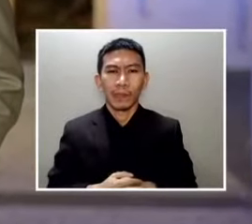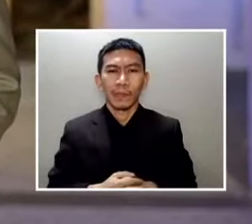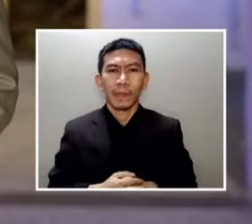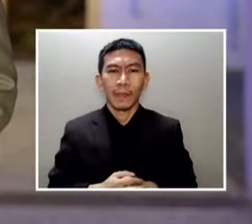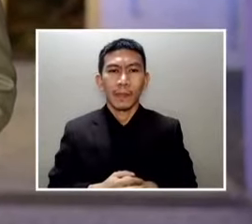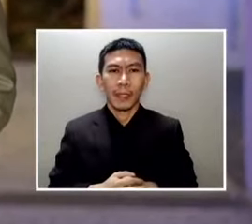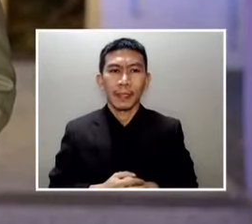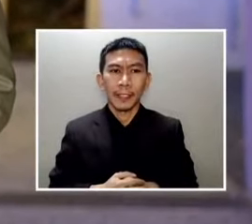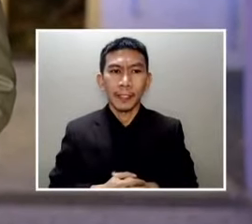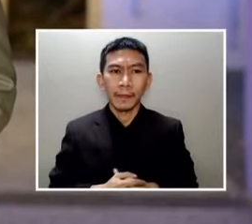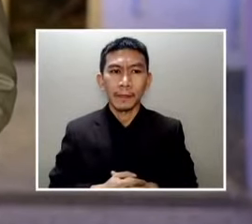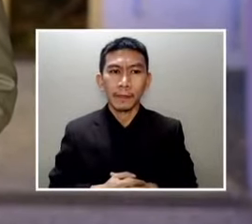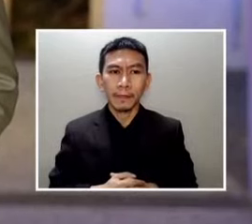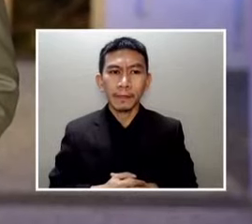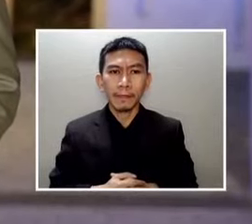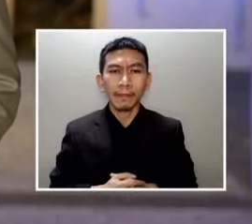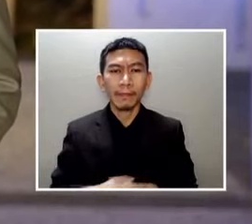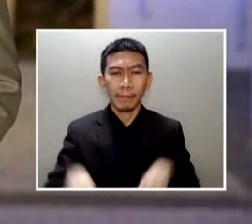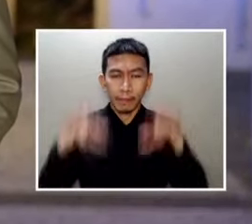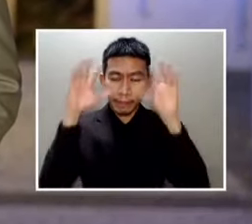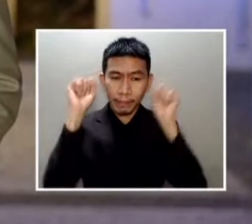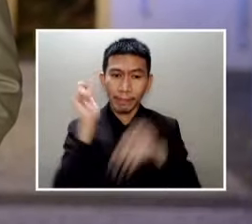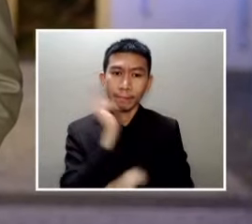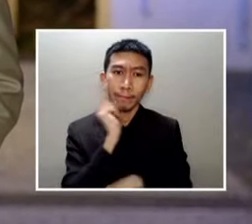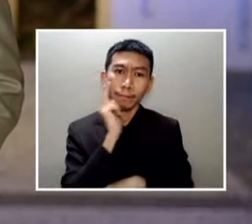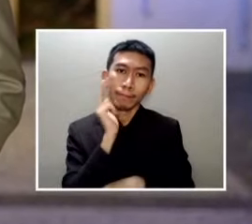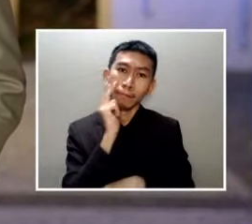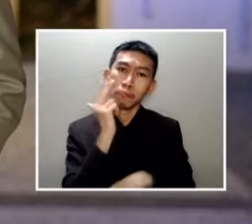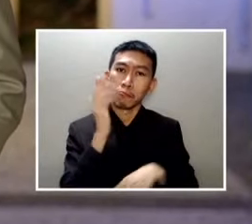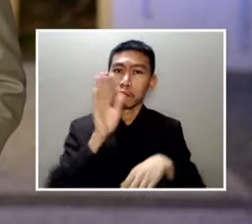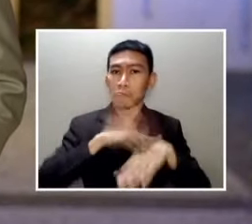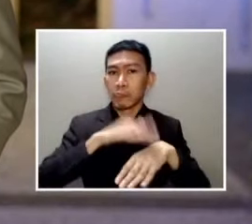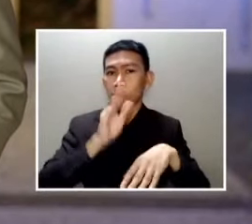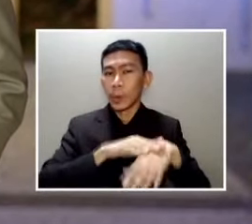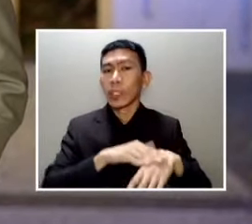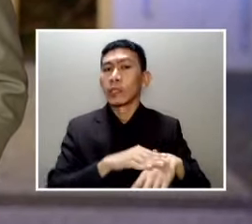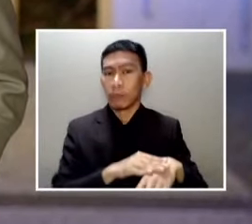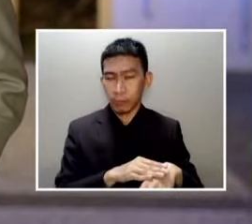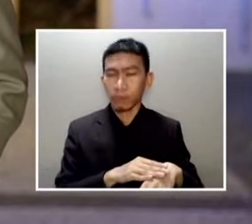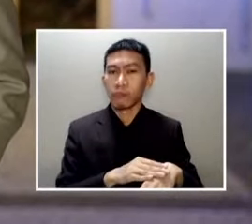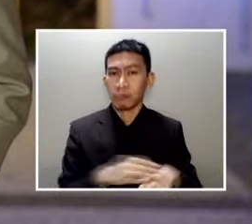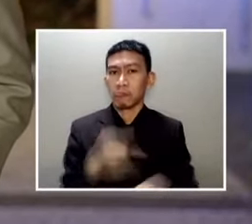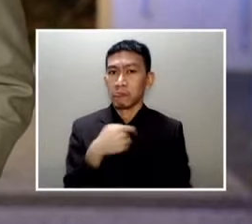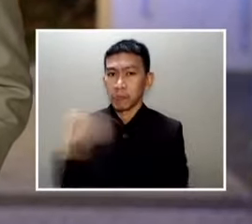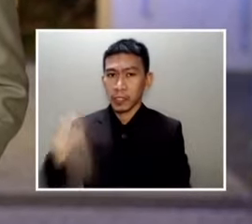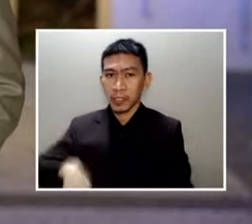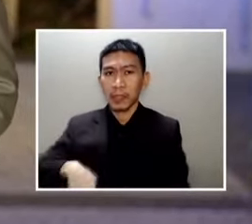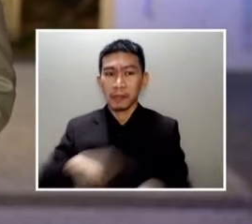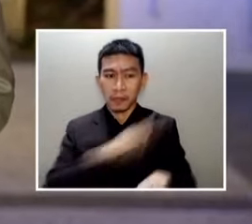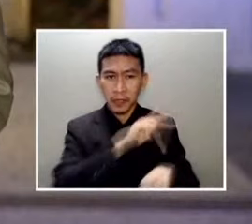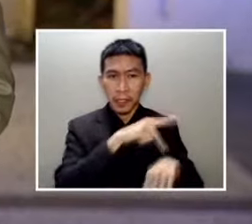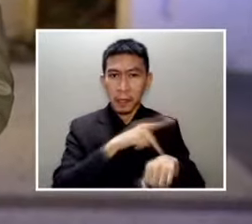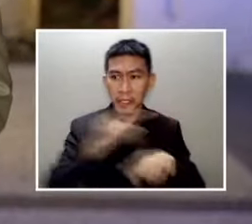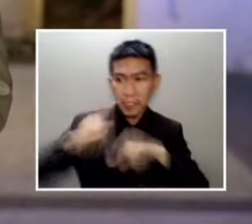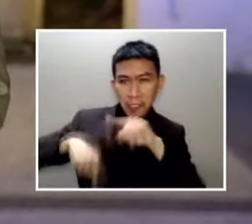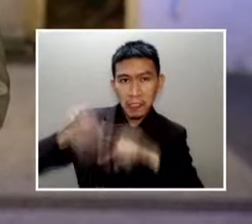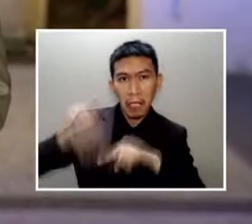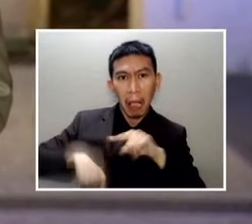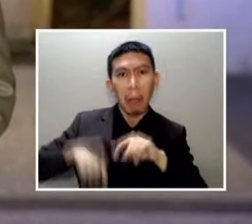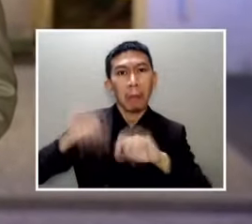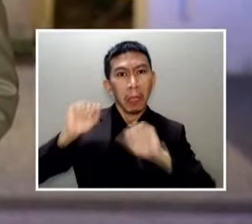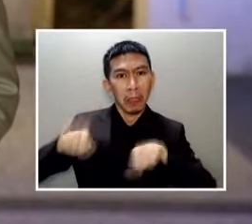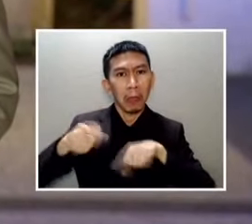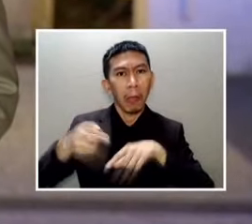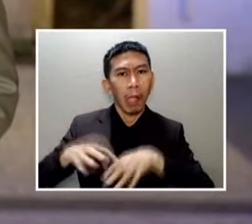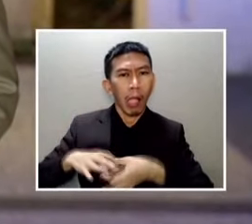Nagbanta si Pangulong Duterte na baaring maapektuhan ang pagkakaibigan ng Pilipinas at China kung patuloy nakakayan